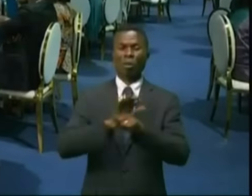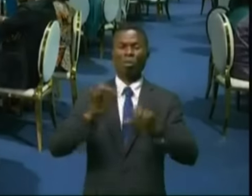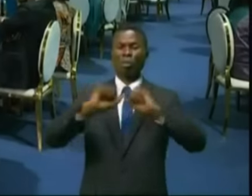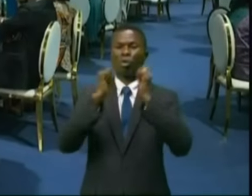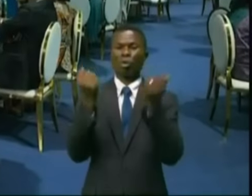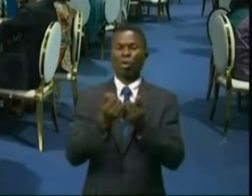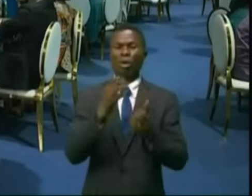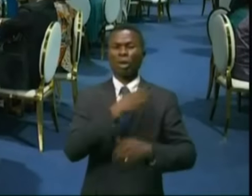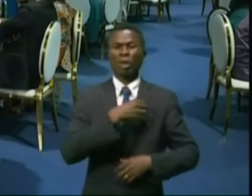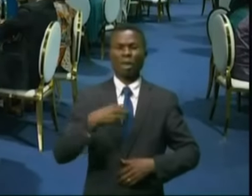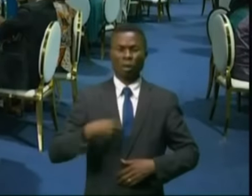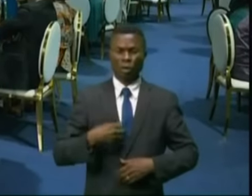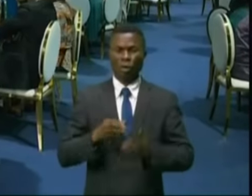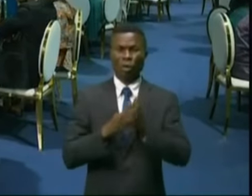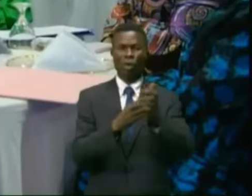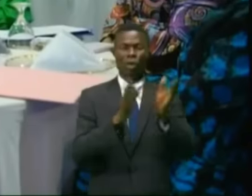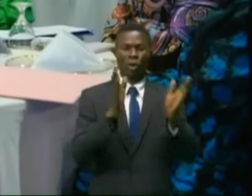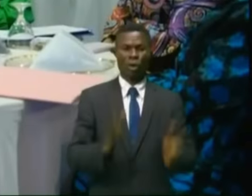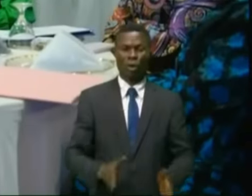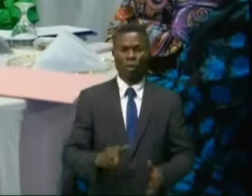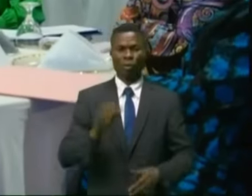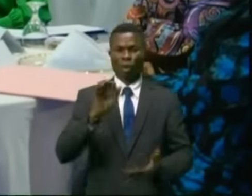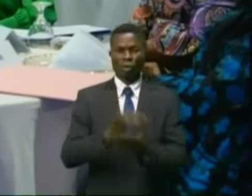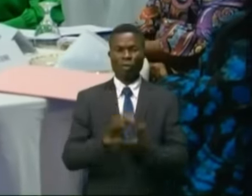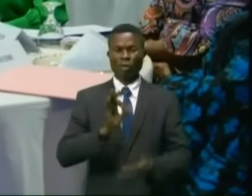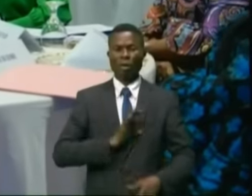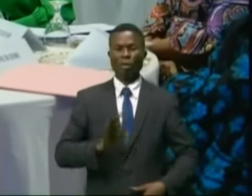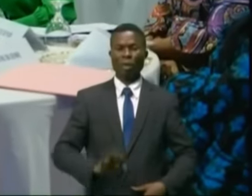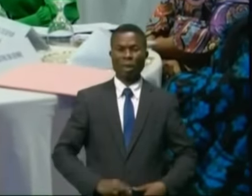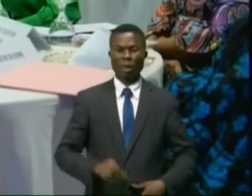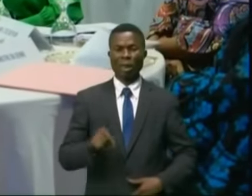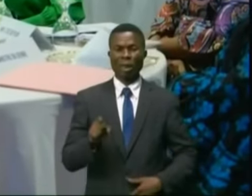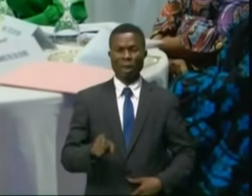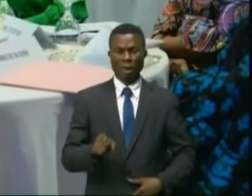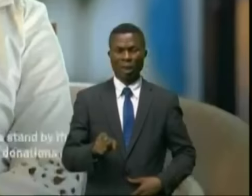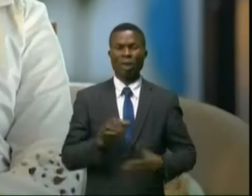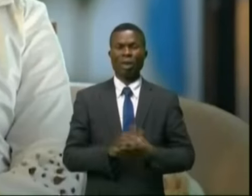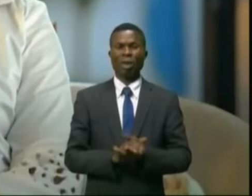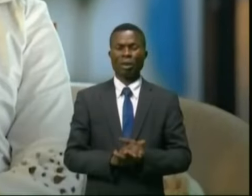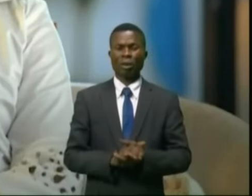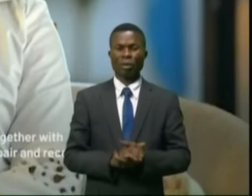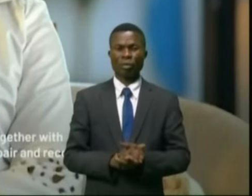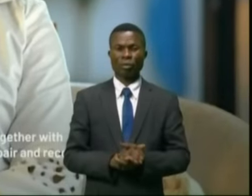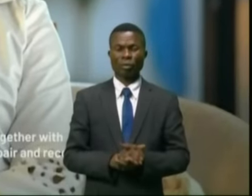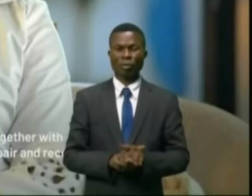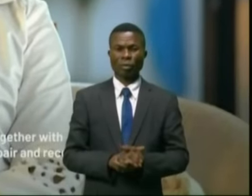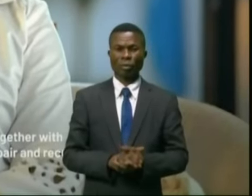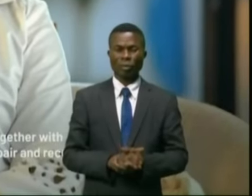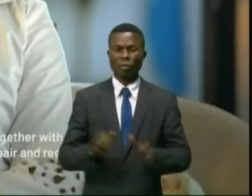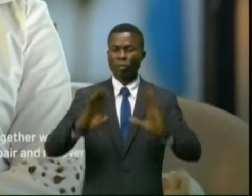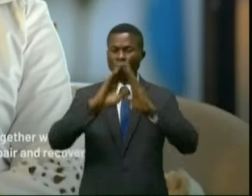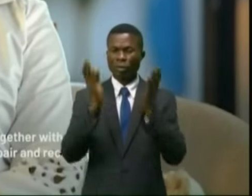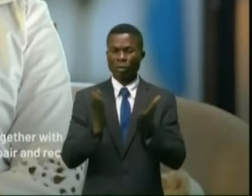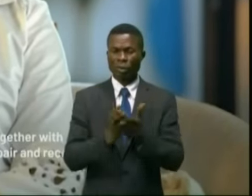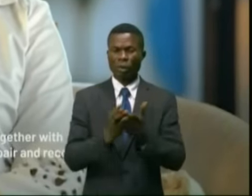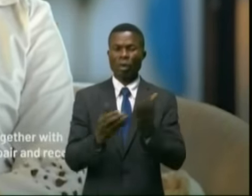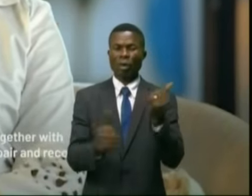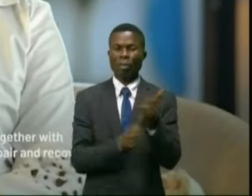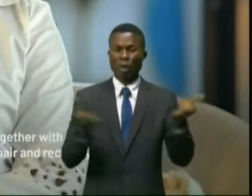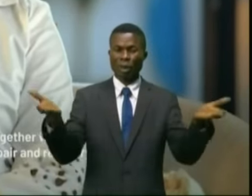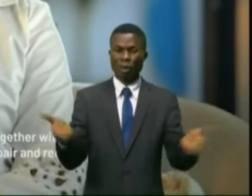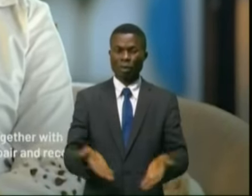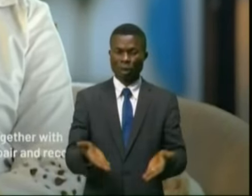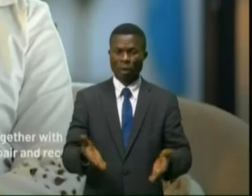féminines sous le leadership de la première dame Denise Nyakeru Tusekedi. A tous les survivants de ces